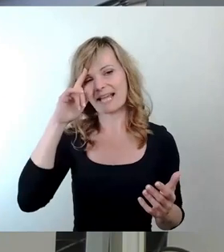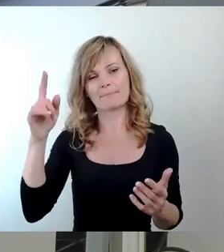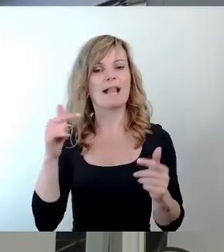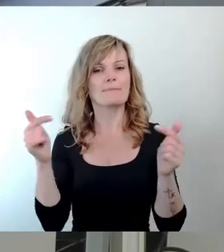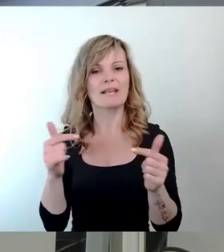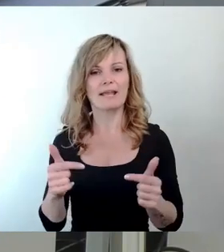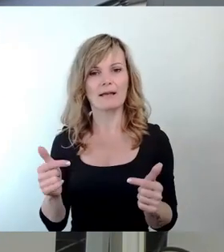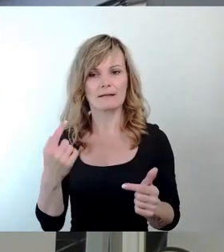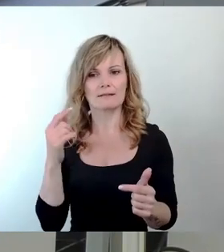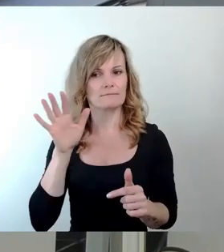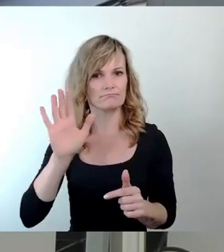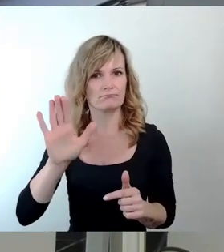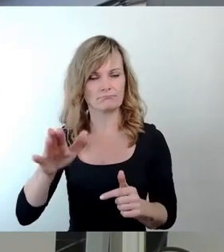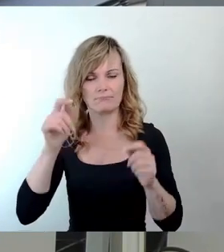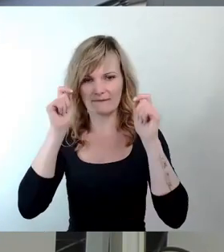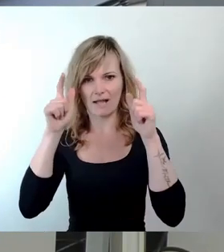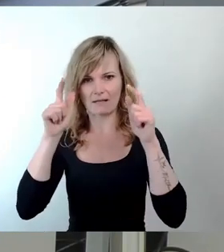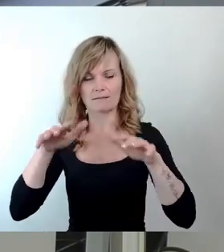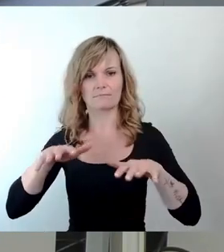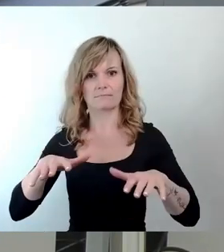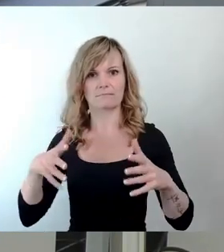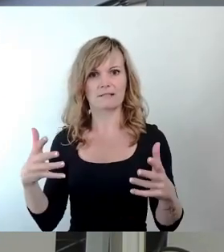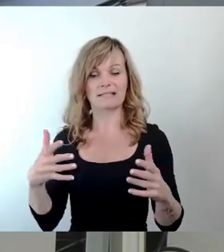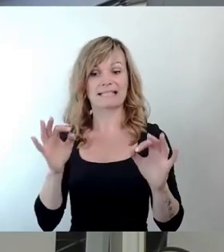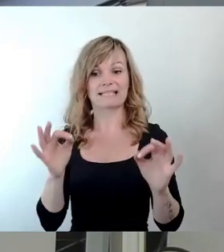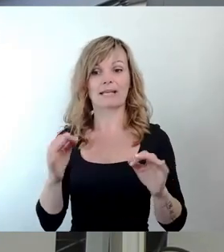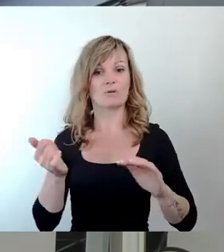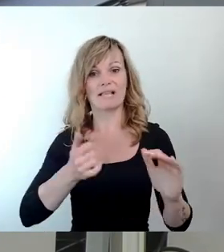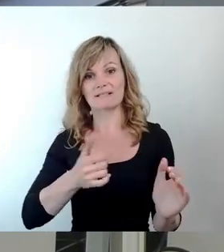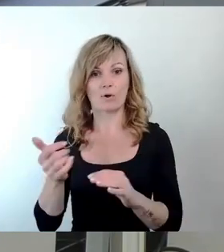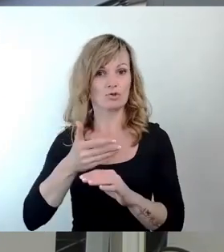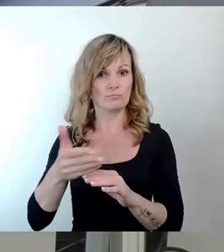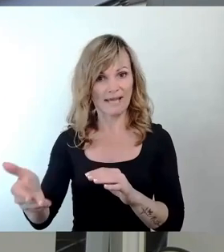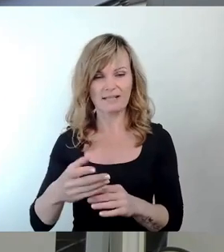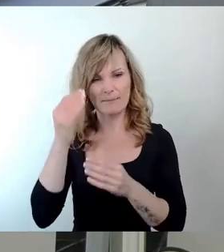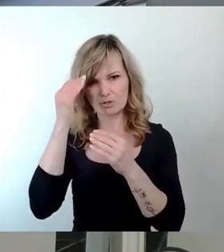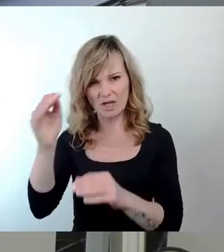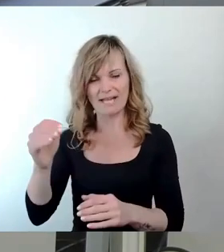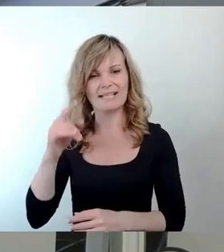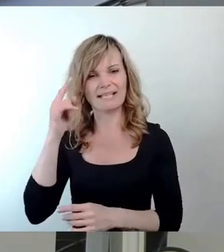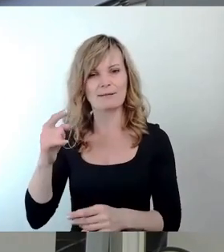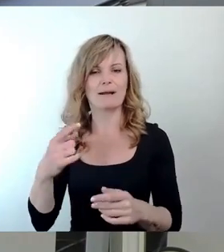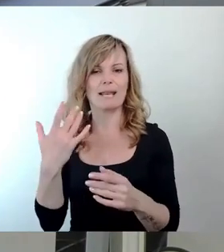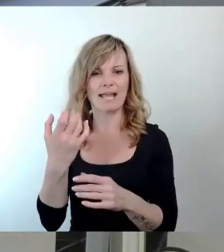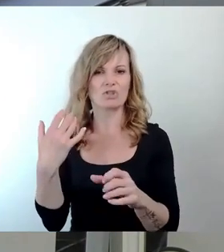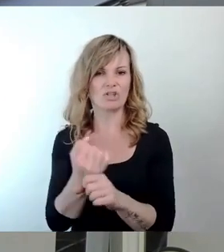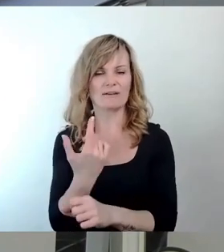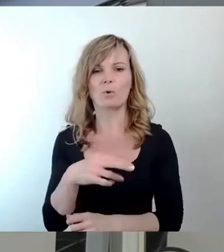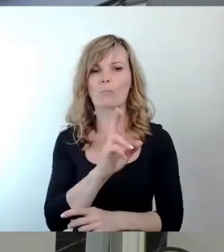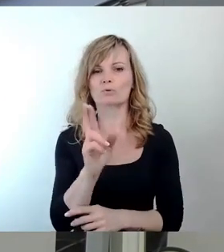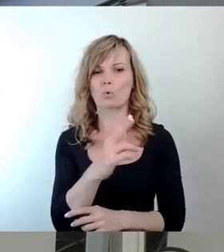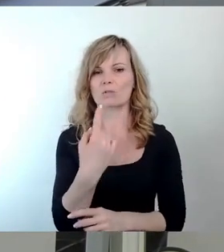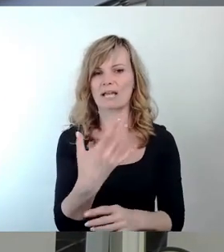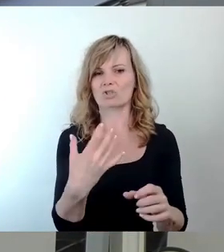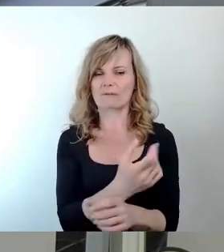Denn genau sechs Wochen später war der Bescheid und die Denkmaleigenschaft der Robodronenkantine festgestellt und der